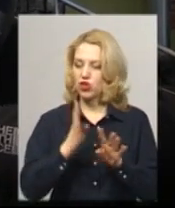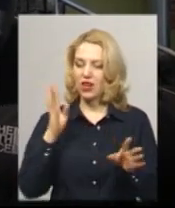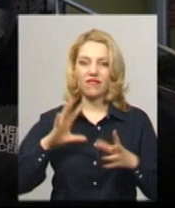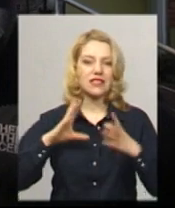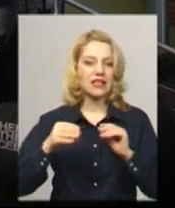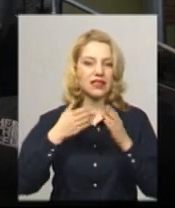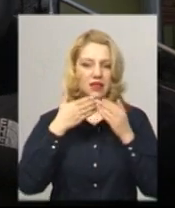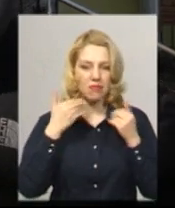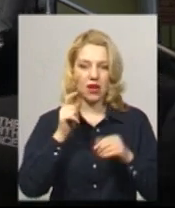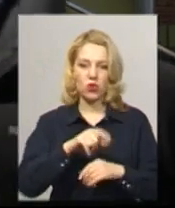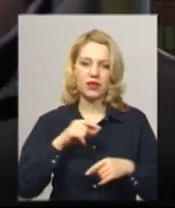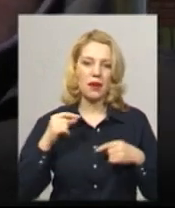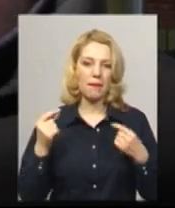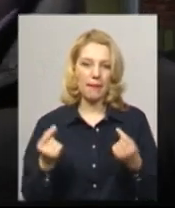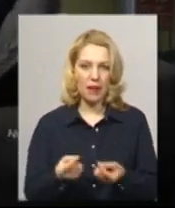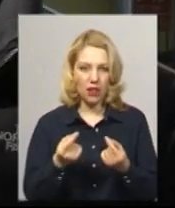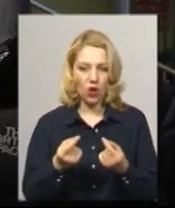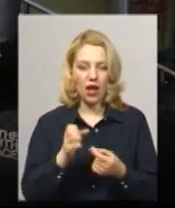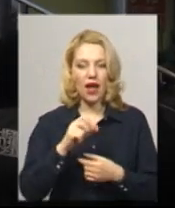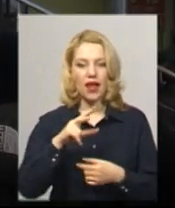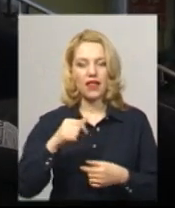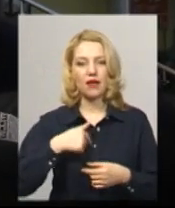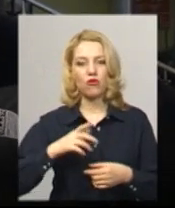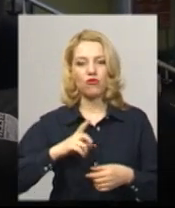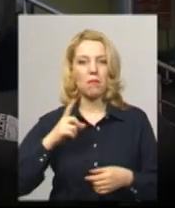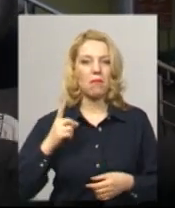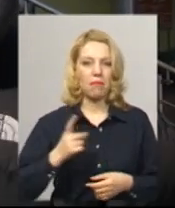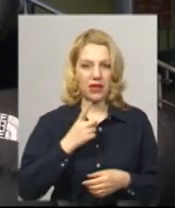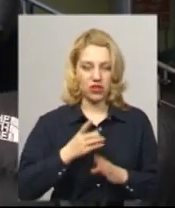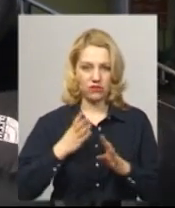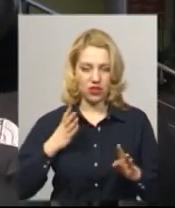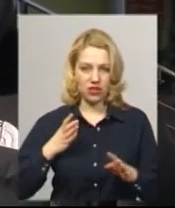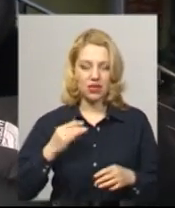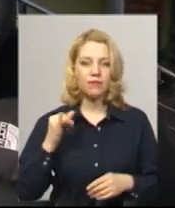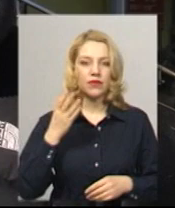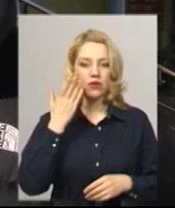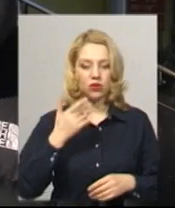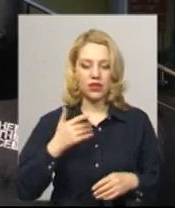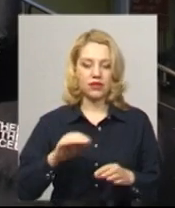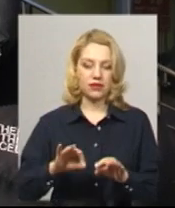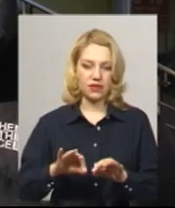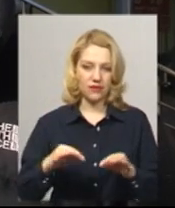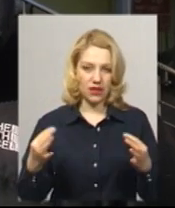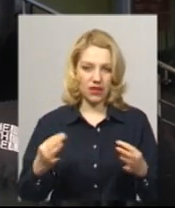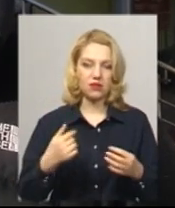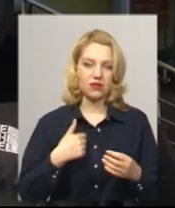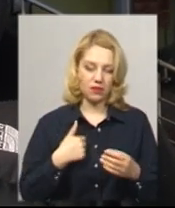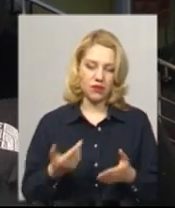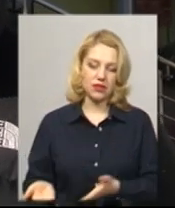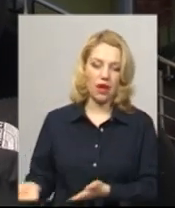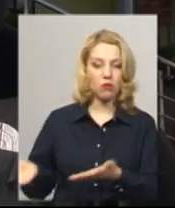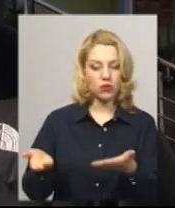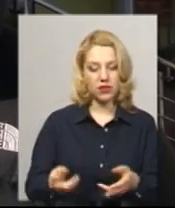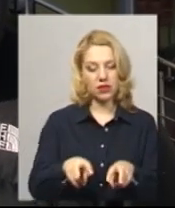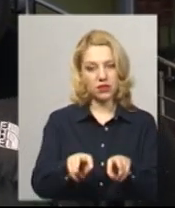людей дуже мало, але я був перший в черзі. І коли звільнилися, мене адміністрат запросив, будь ласка, сідайте,